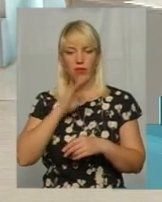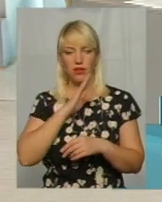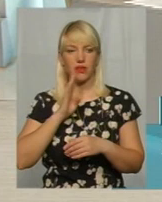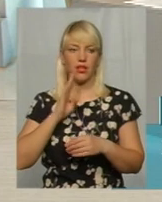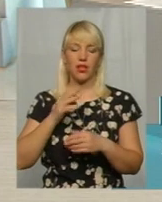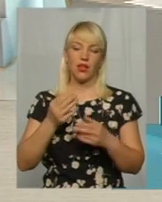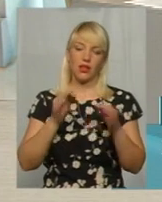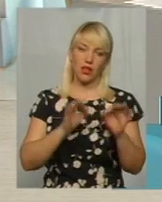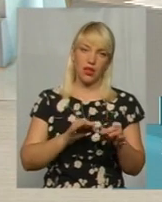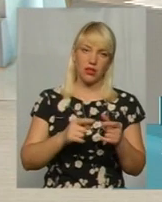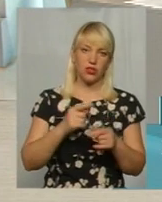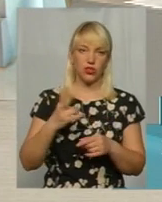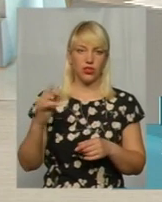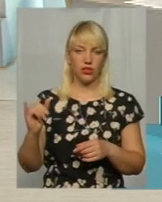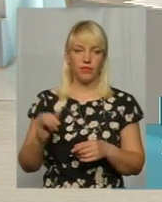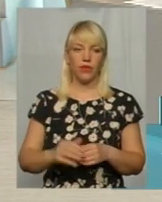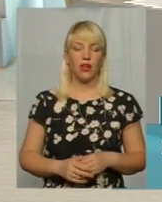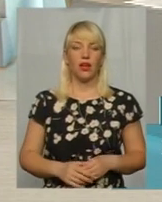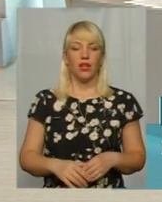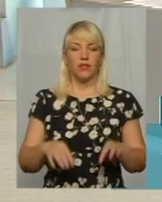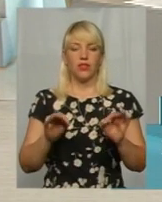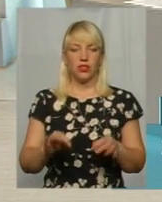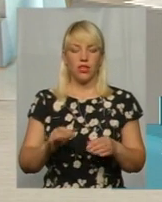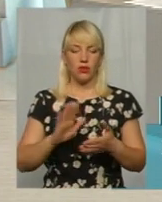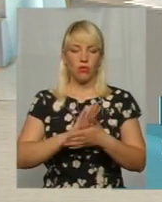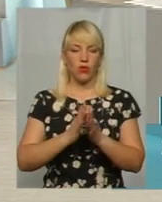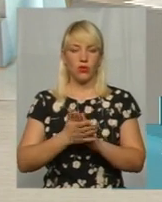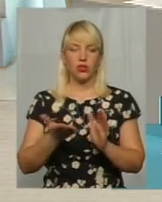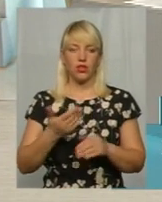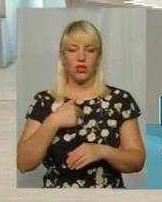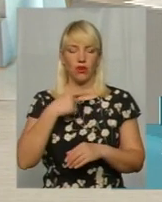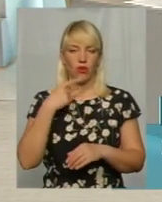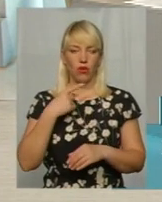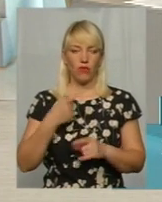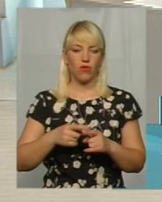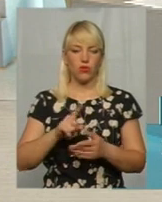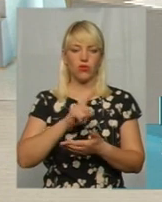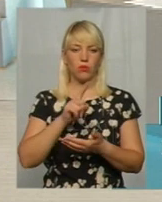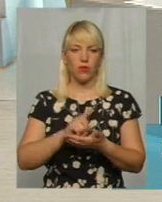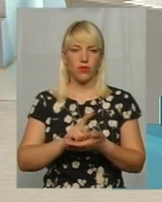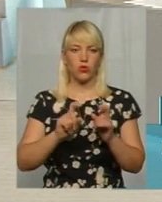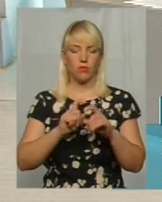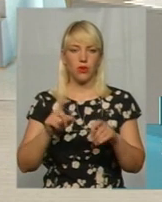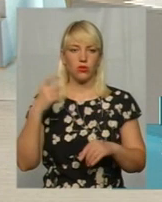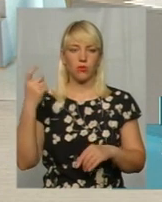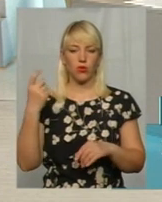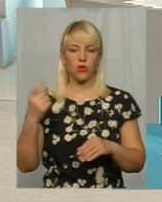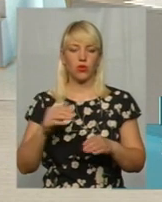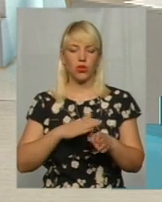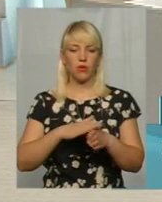Так чи ні? Так, звичайно. Власне положення, про яке я говорив, воно зобов'язує суб'єкту господарювання дотриматися усіх